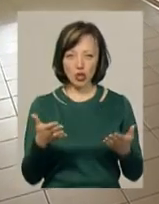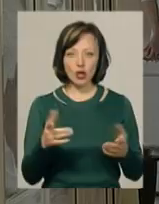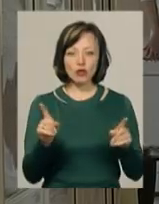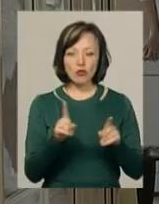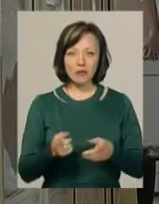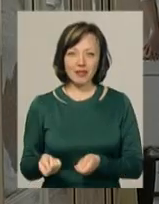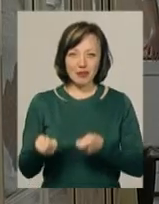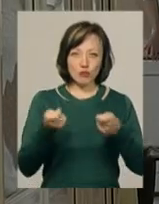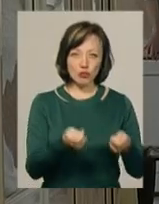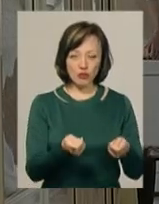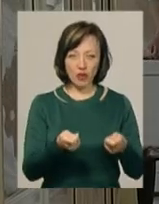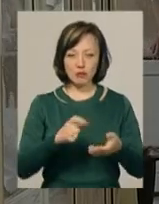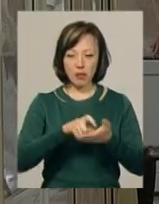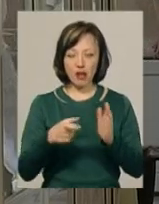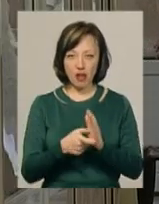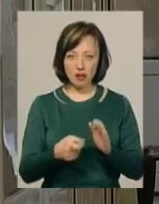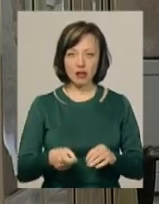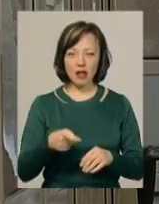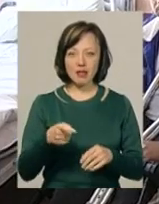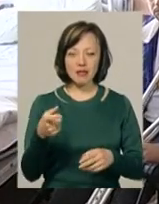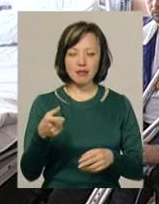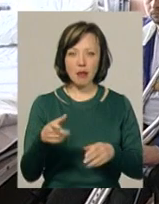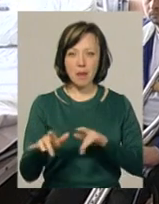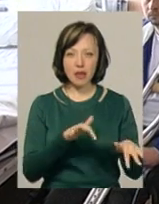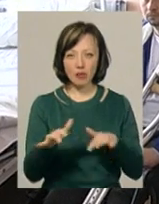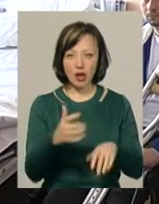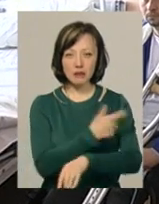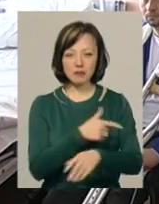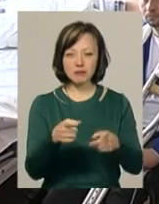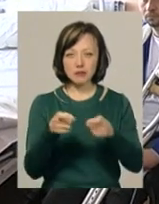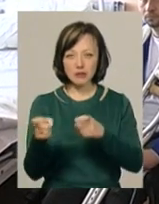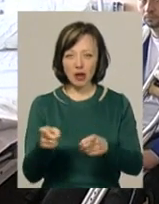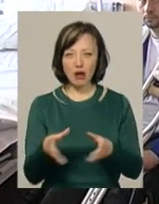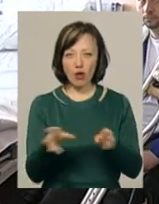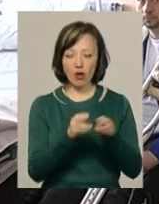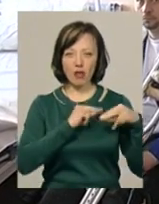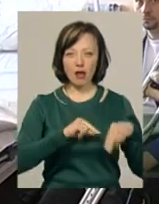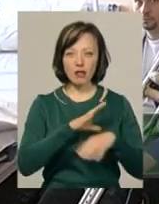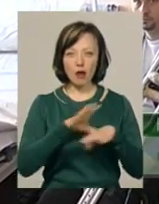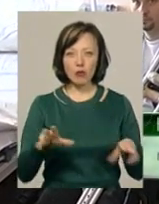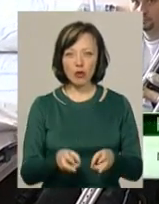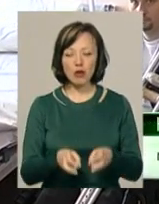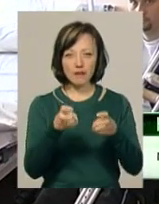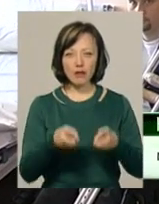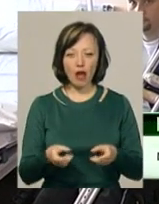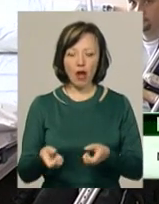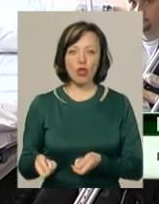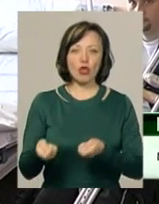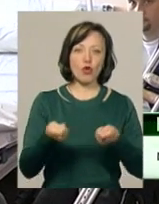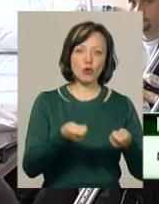Щоб транспортувати Михайла з палати на маніпуляції, медична сестра залучає колег. Якщо не було ліфта, то носили